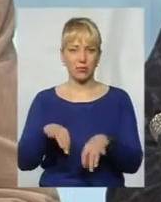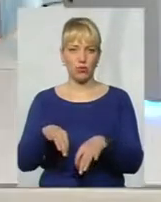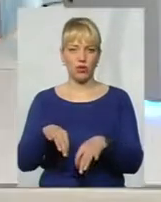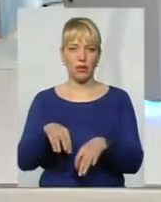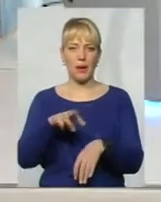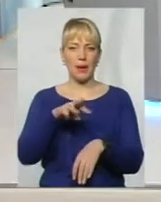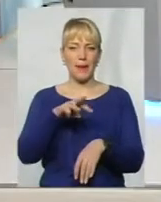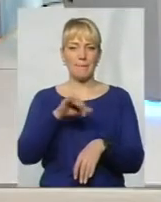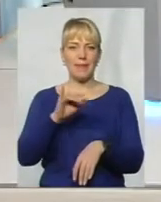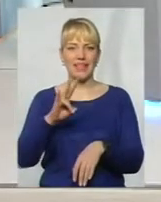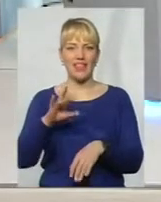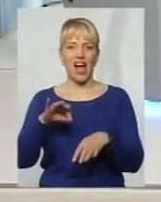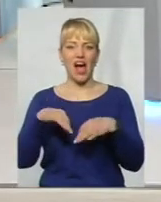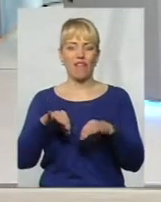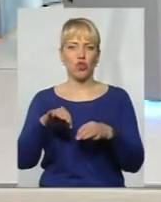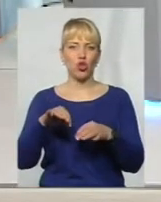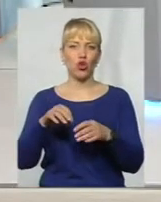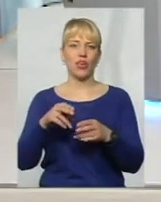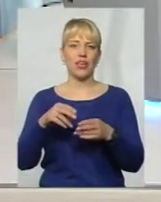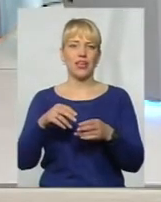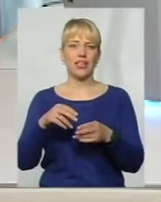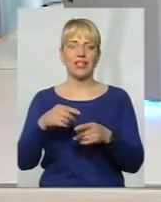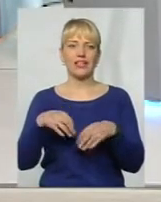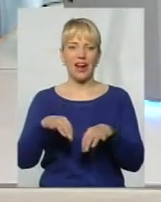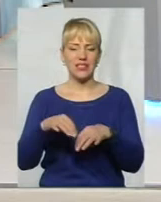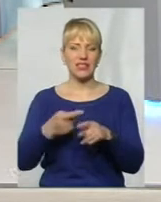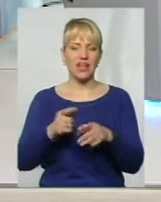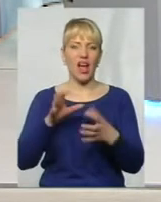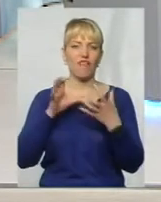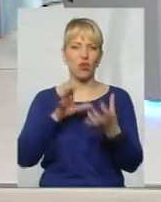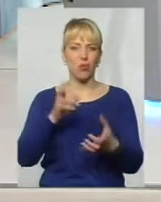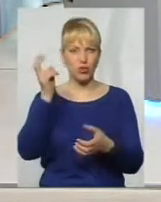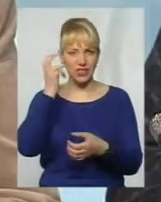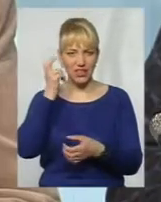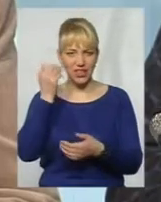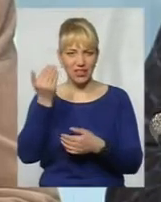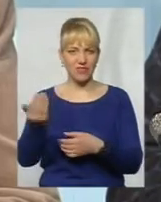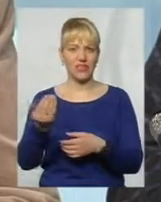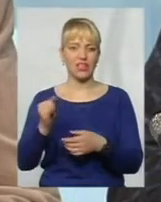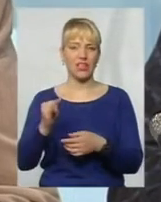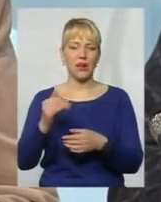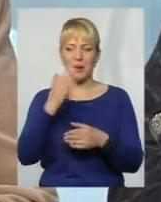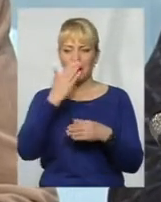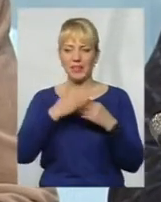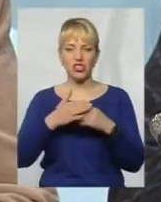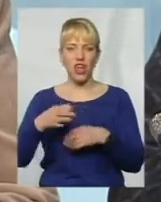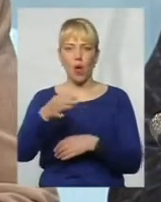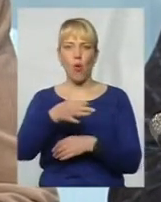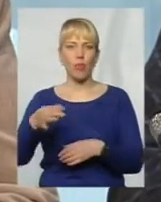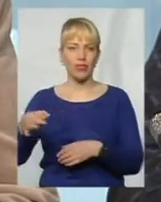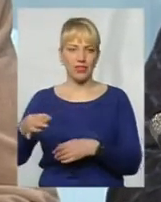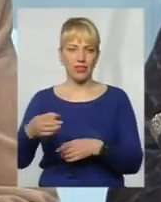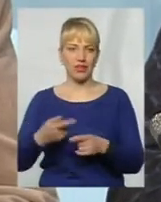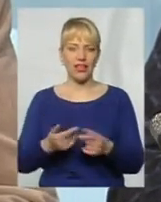Мінавтотранса, тобто автобуси, автобуси, тубуси, київські парки і ближайших областей для